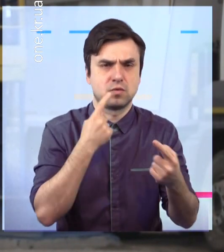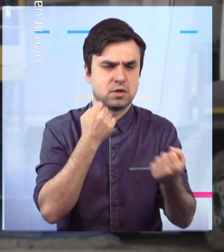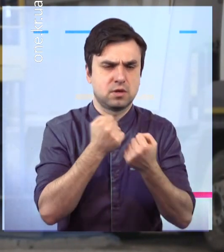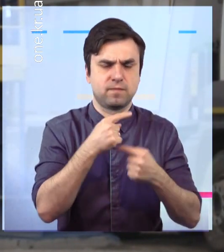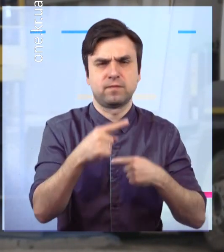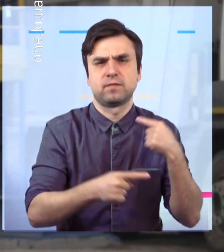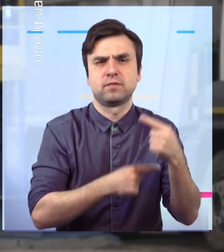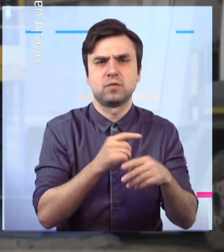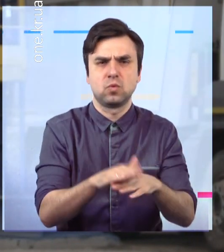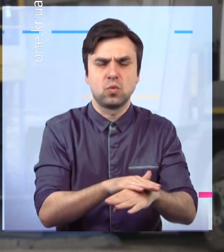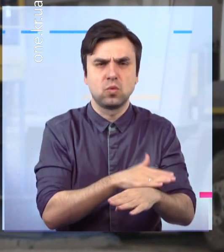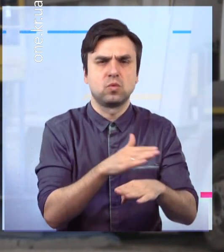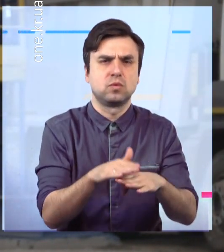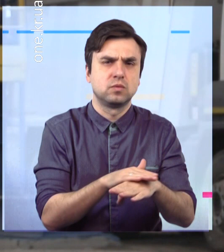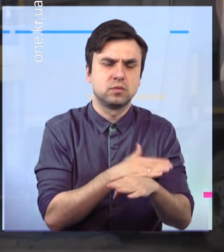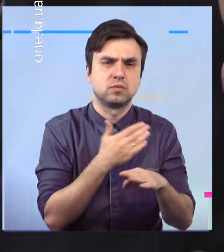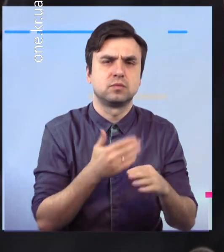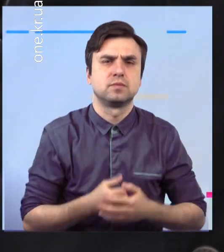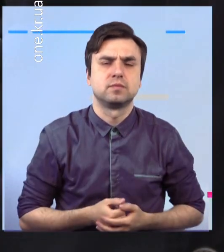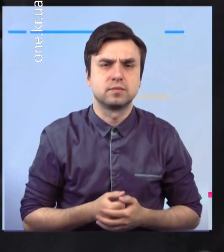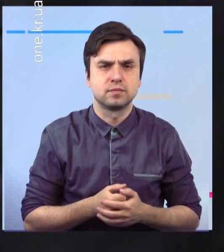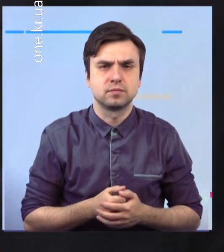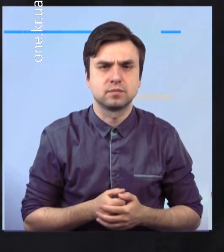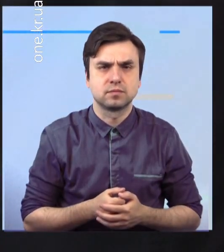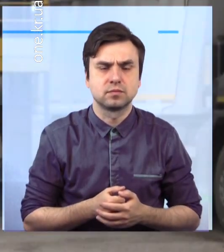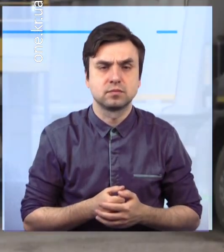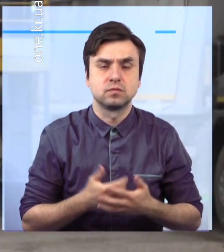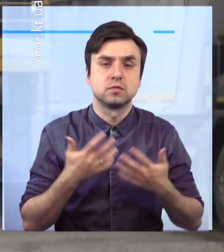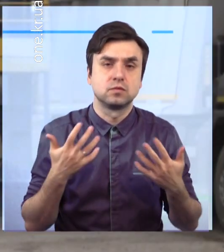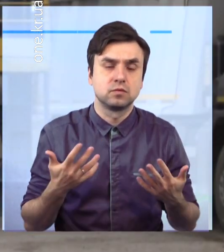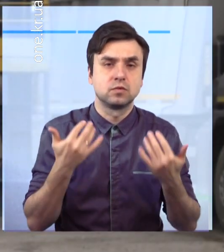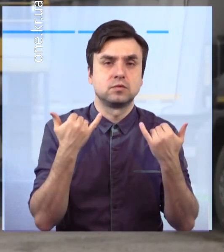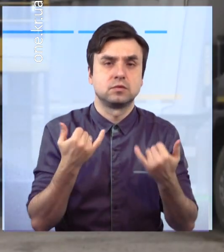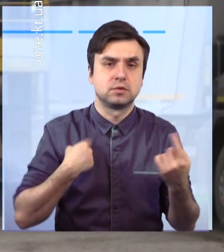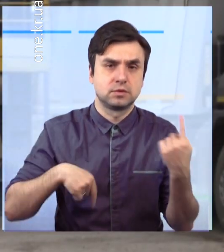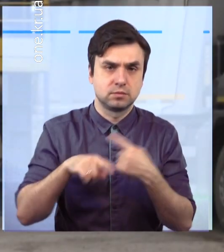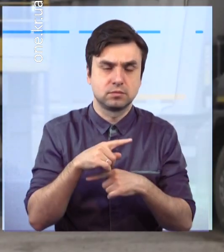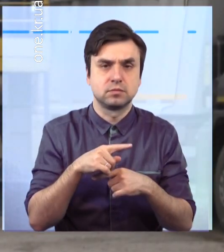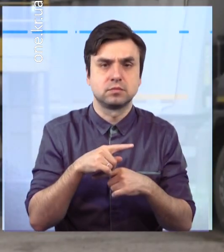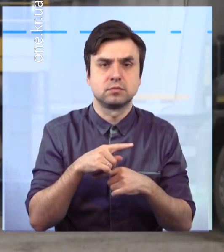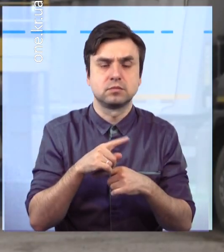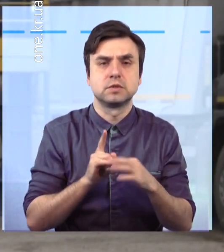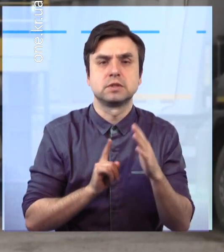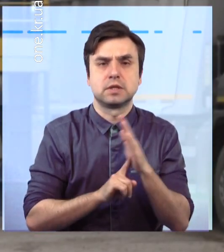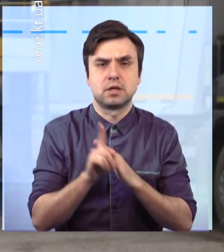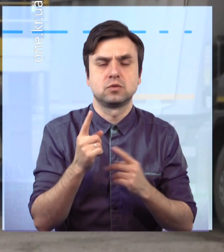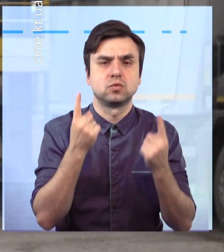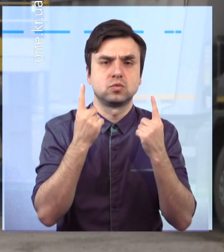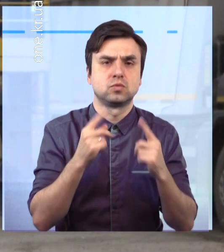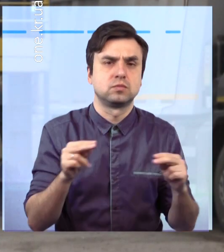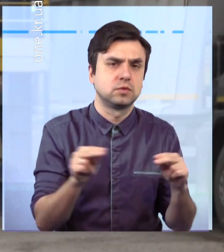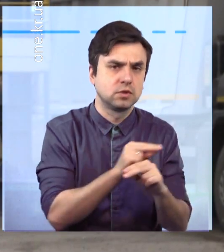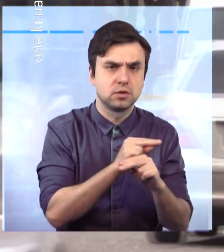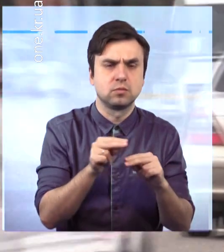технологічних дорожних ділян. Тому зараз ми переходимо до основного комплексного підходу, і цей ремонт буде